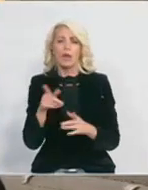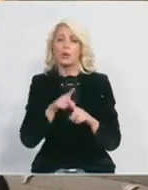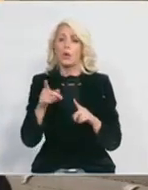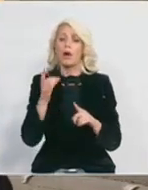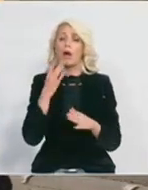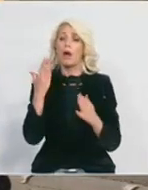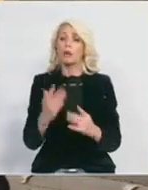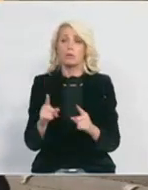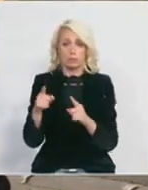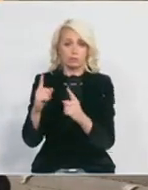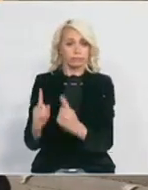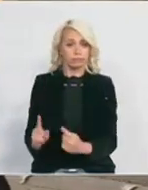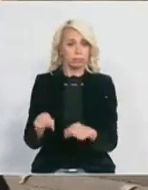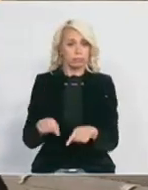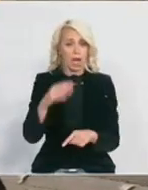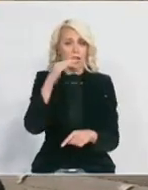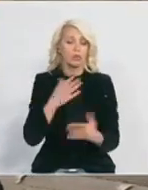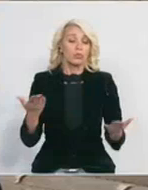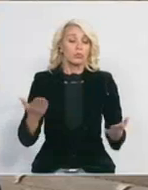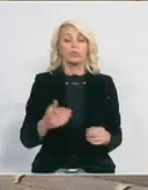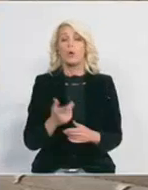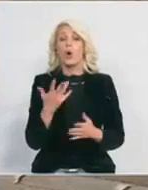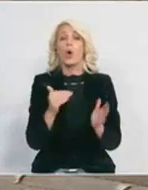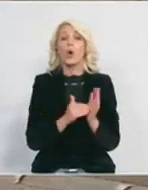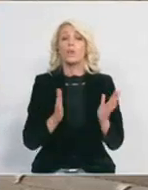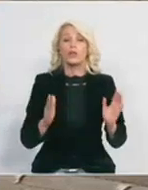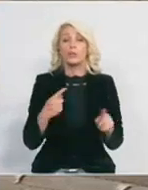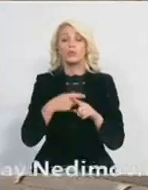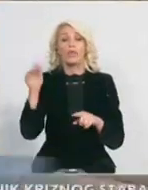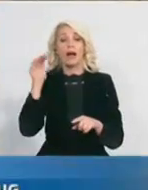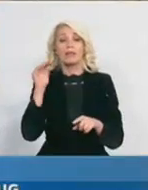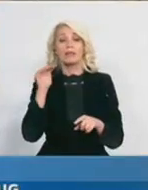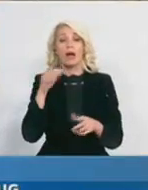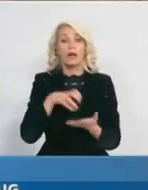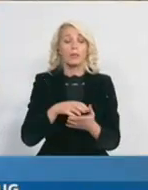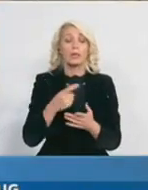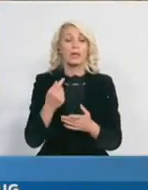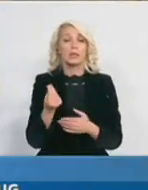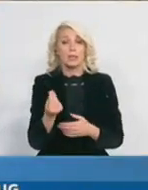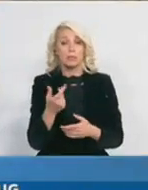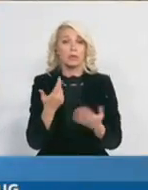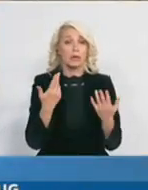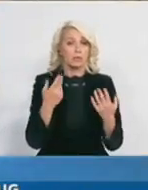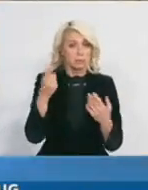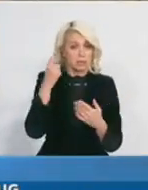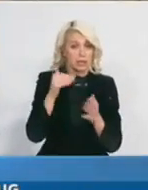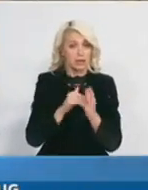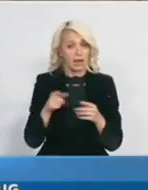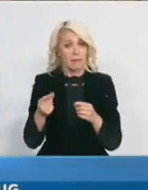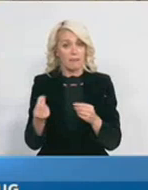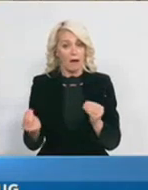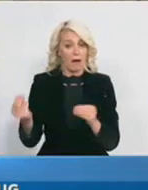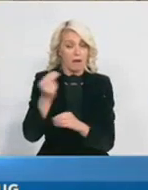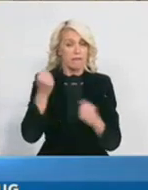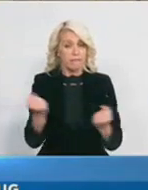Dokle god bude bila potrebno i dokle vlada Republike Srbije smatra da je neophodna pojačena aktivnost na prostoru